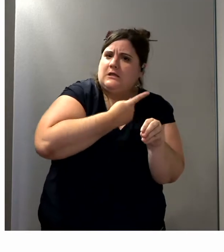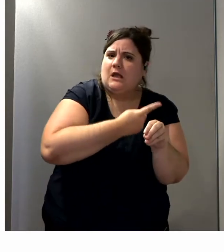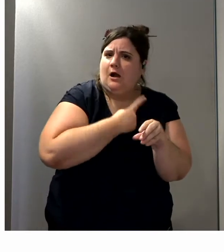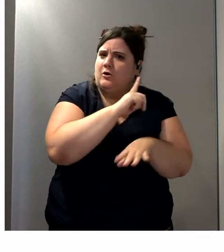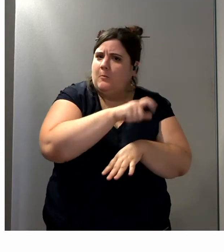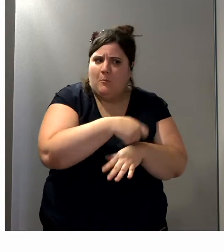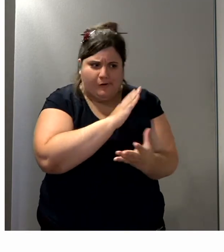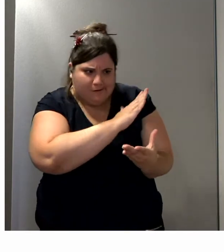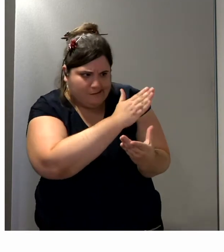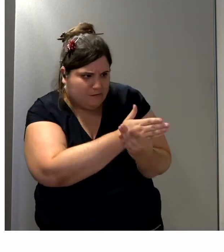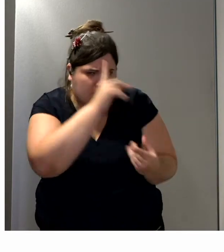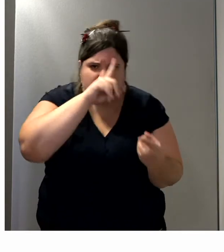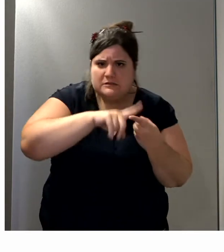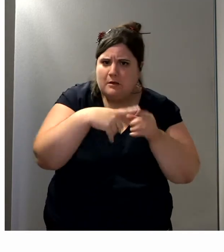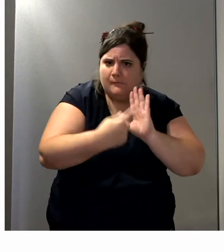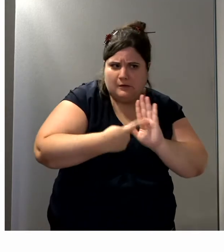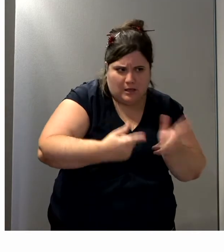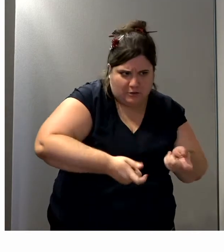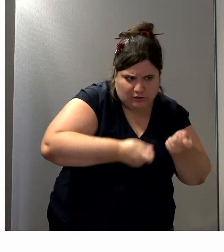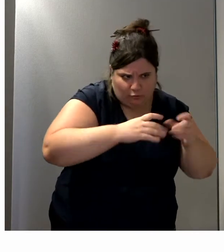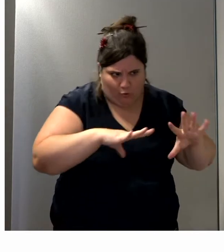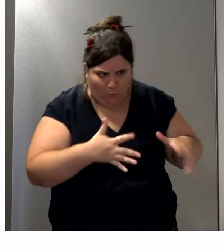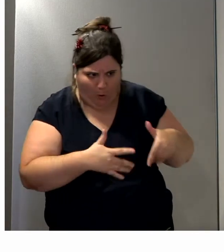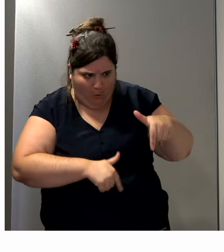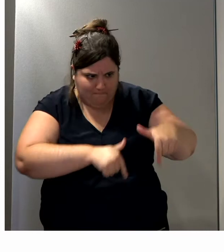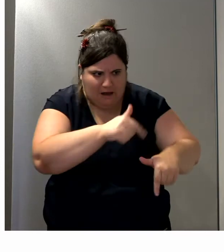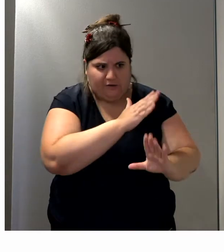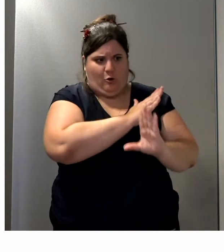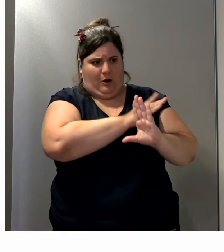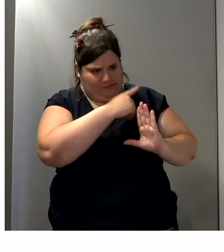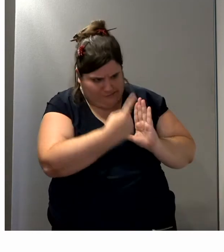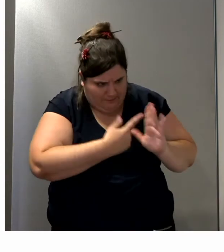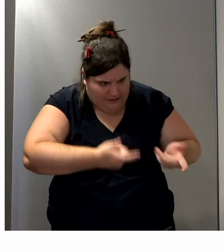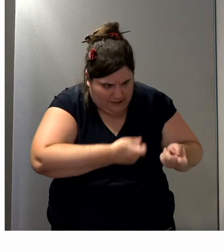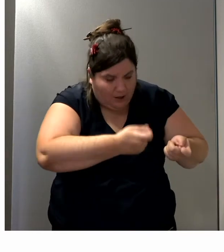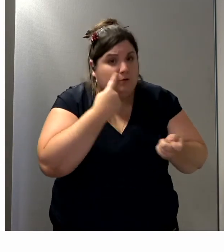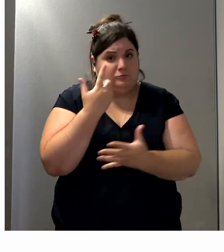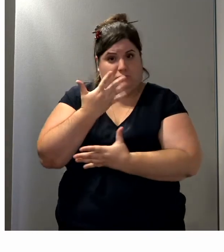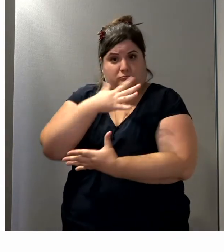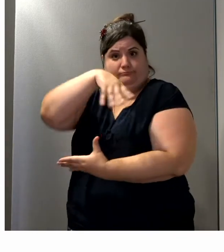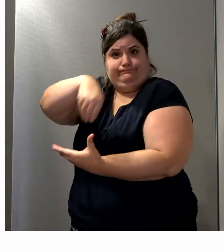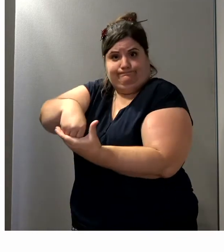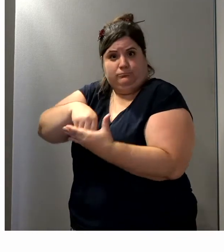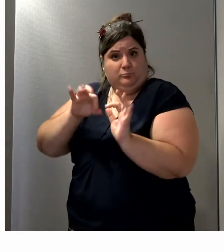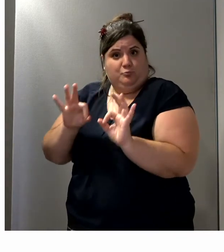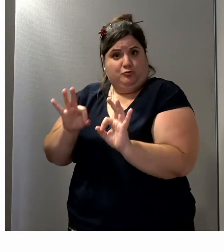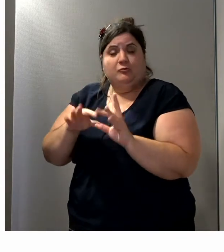pour rééduquer à la marche les patients, mais déjà aussi une grande partie de ce qu'on fait dans un appartement